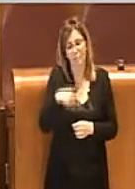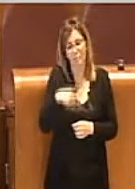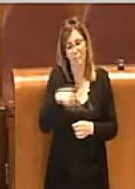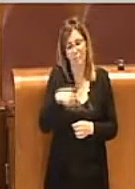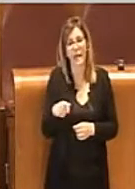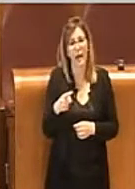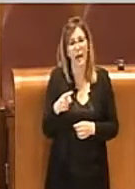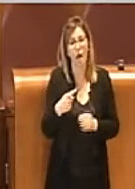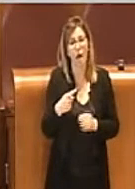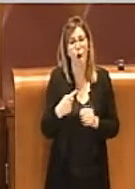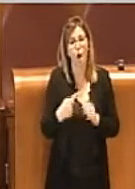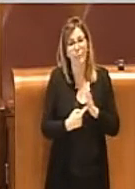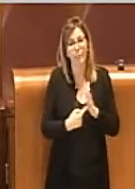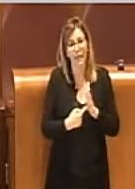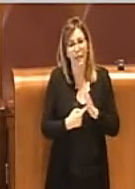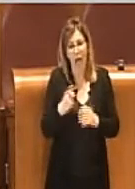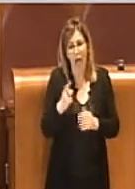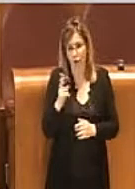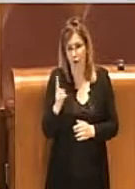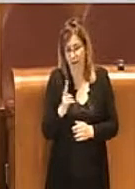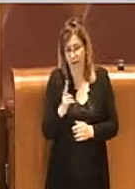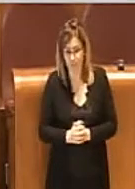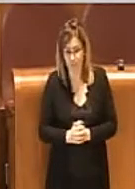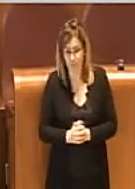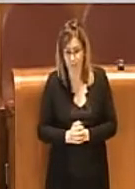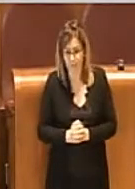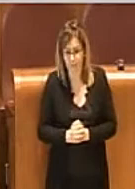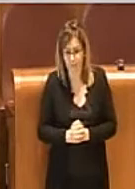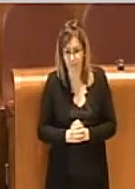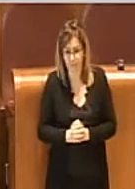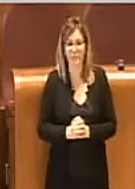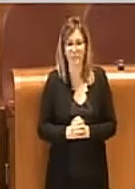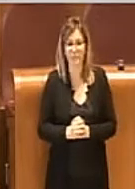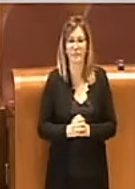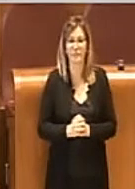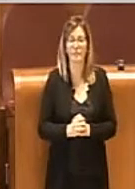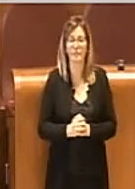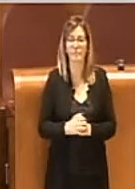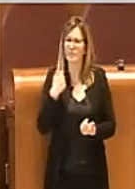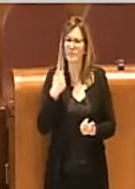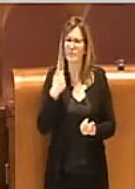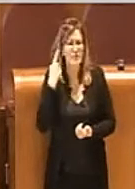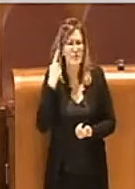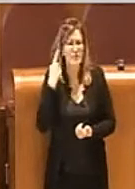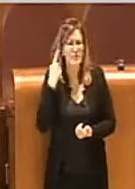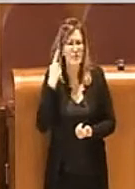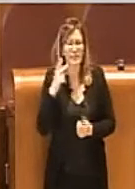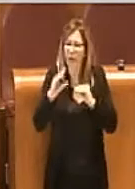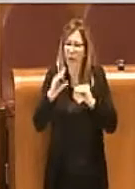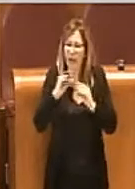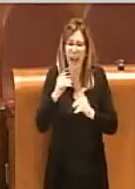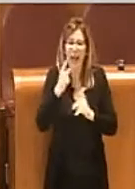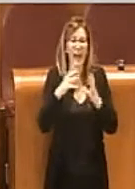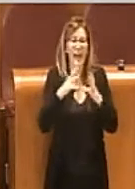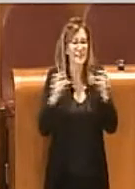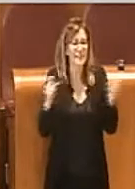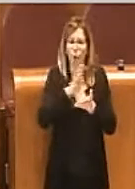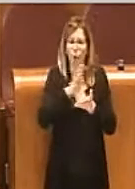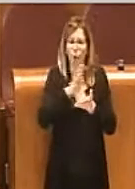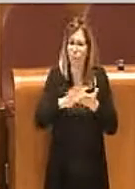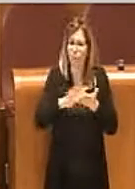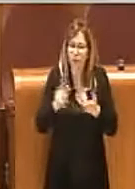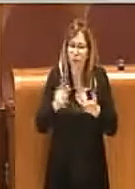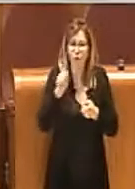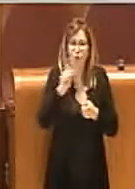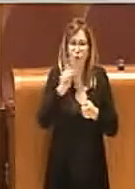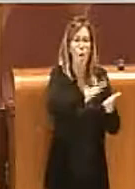defunto. Io ho sentito parlare di un'azienda che non pulisce, un'azienda che non sanifica, di un